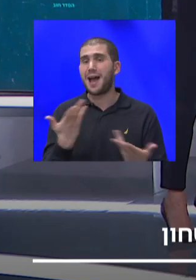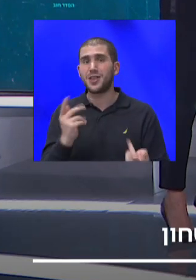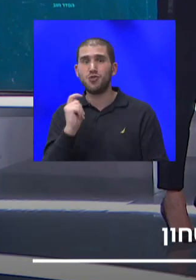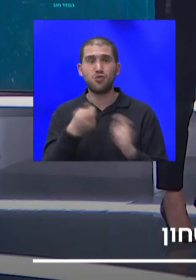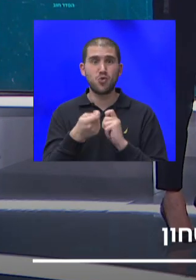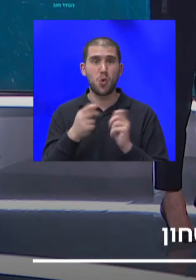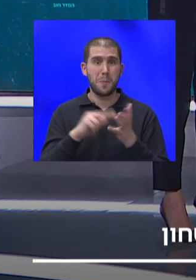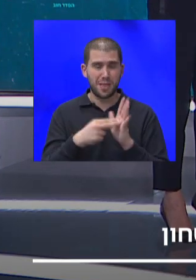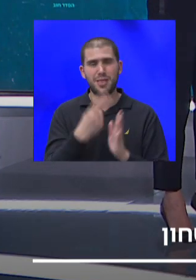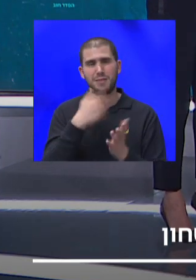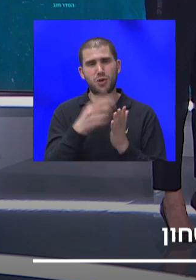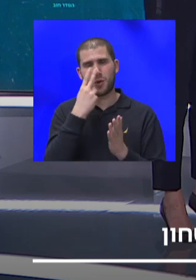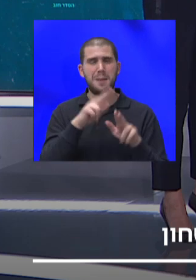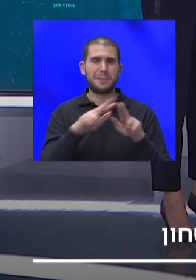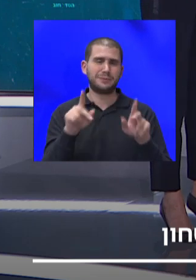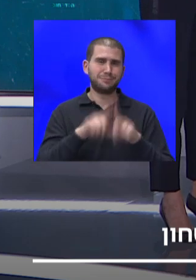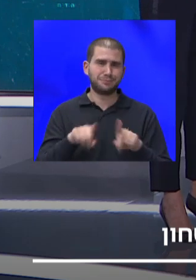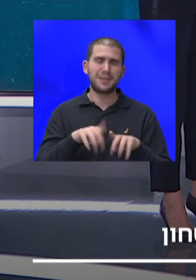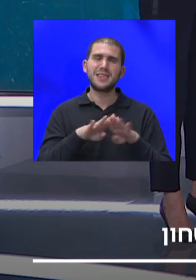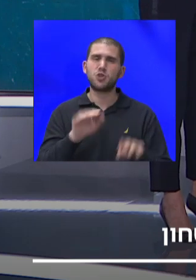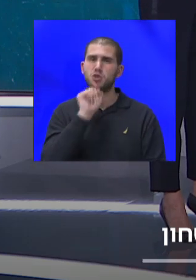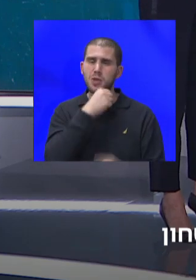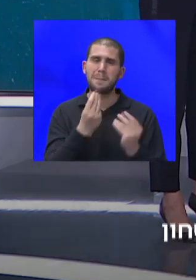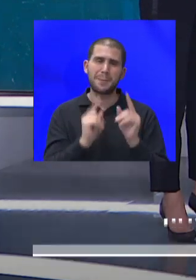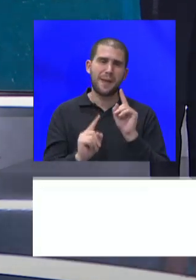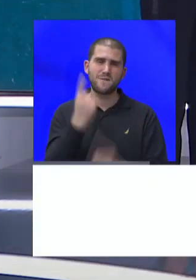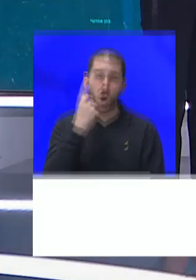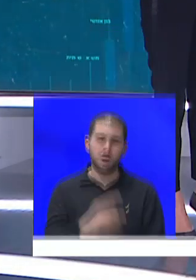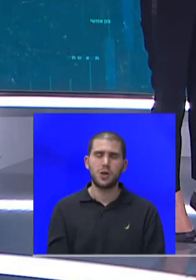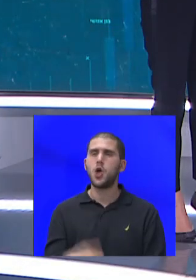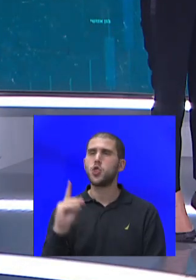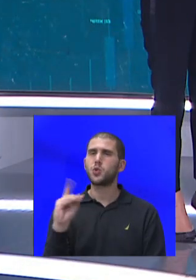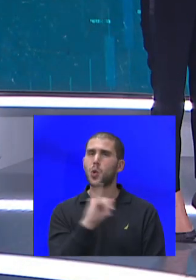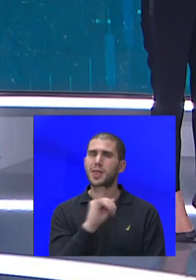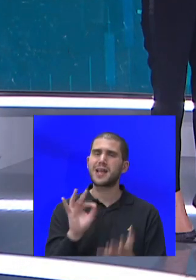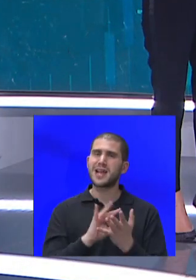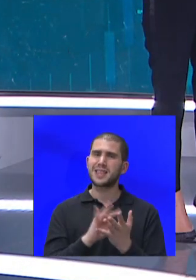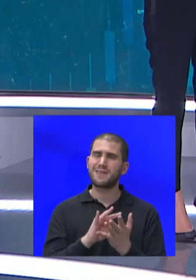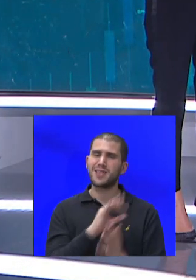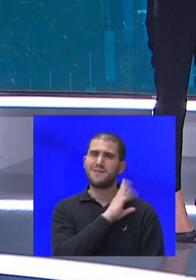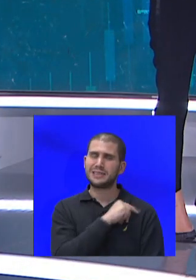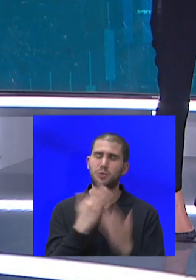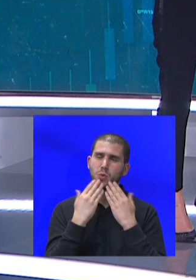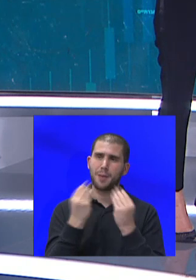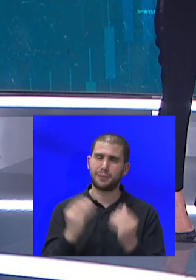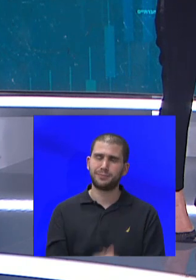המצב הזה, תשתיות ישנות ומחירים גבוהים. נורית יוכלן כתב את תחום הפסטינים שלנו, תודה רבה שהיית איתנו. תודה.